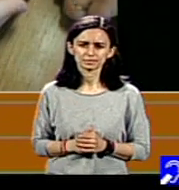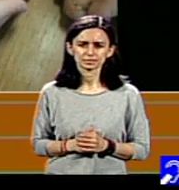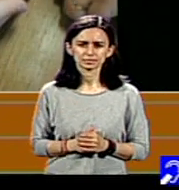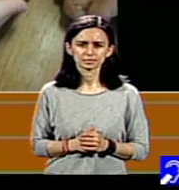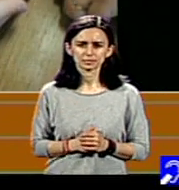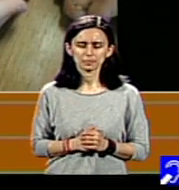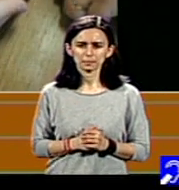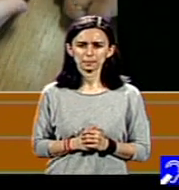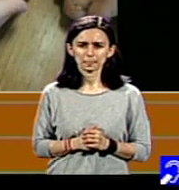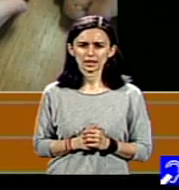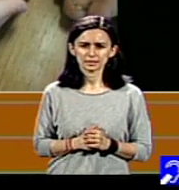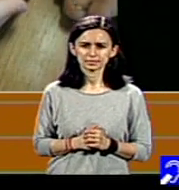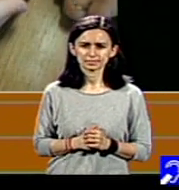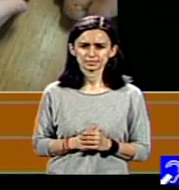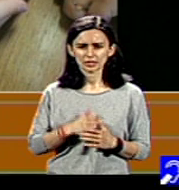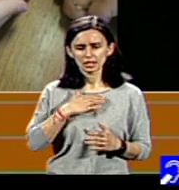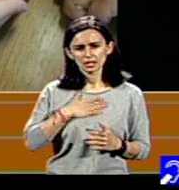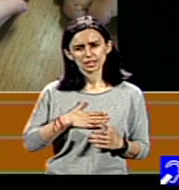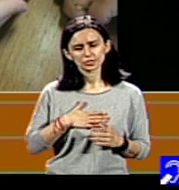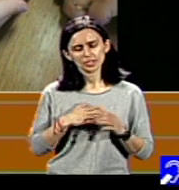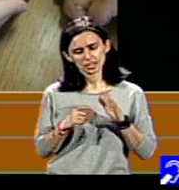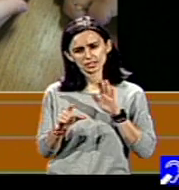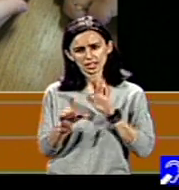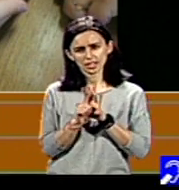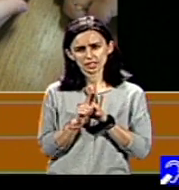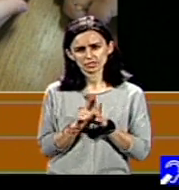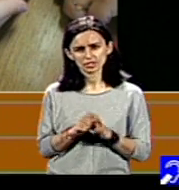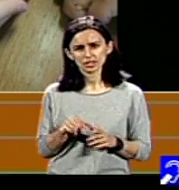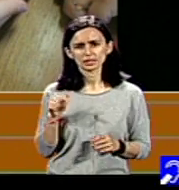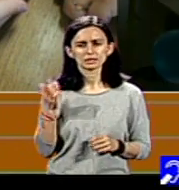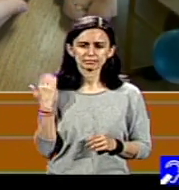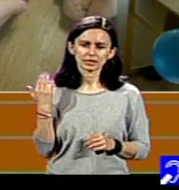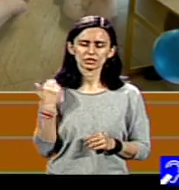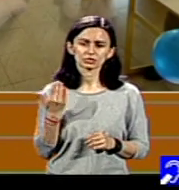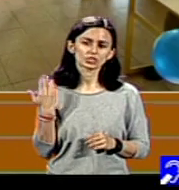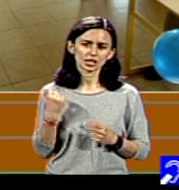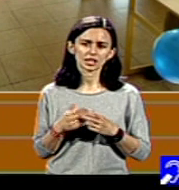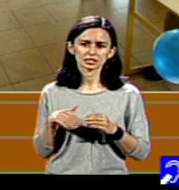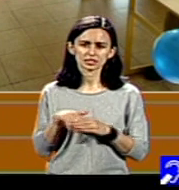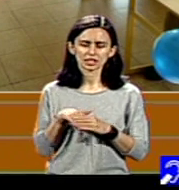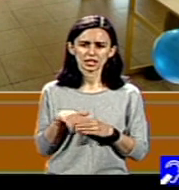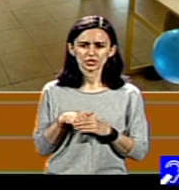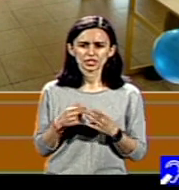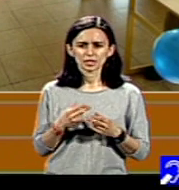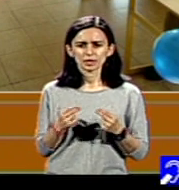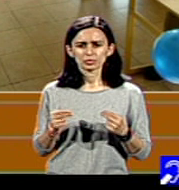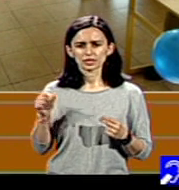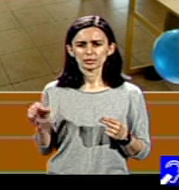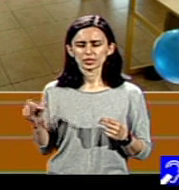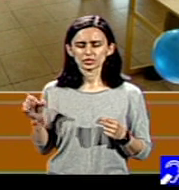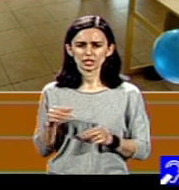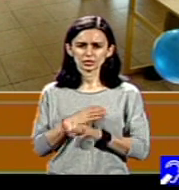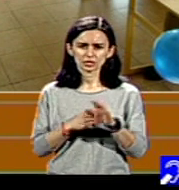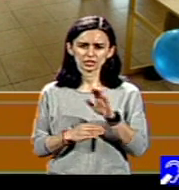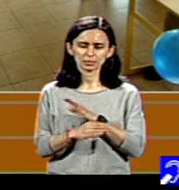Intenția legii atunci, declarată cel puțin, era ca să se angajeze mai multe persoane cu disabilități pe piața